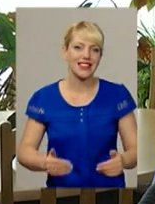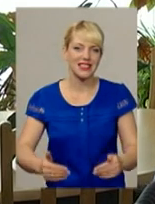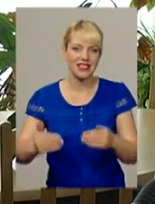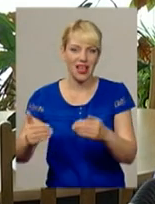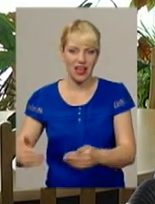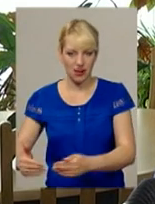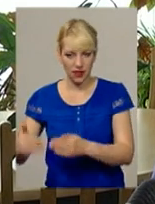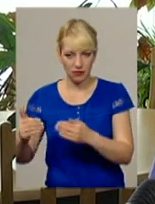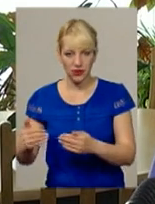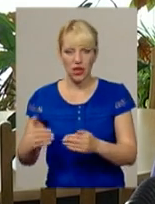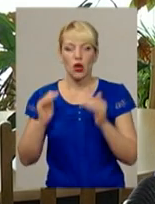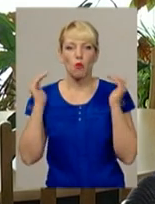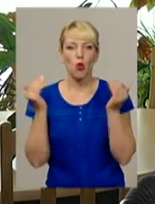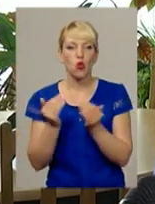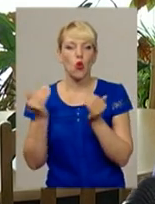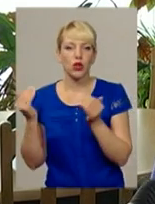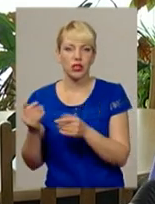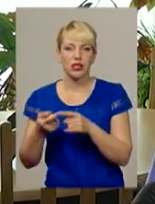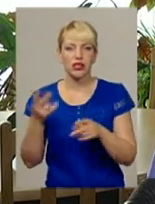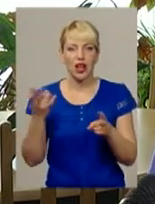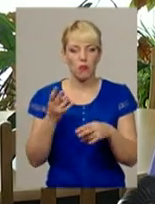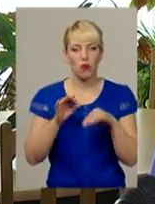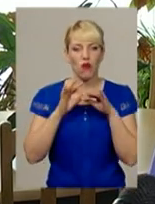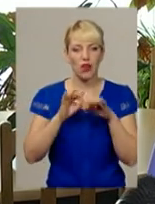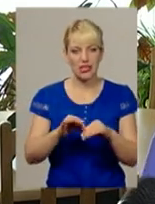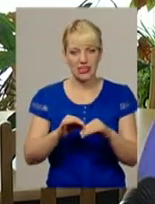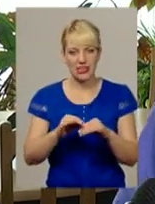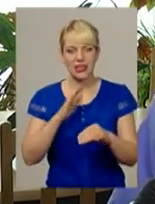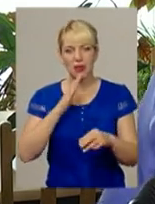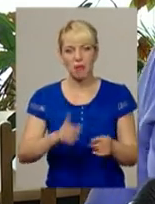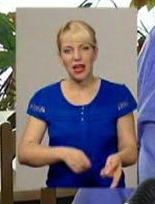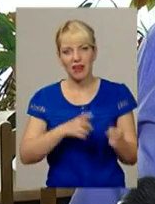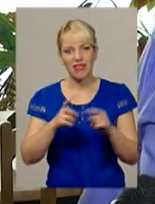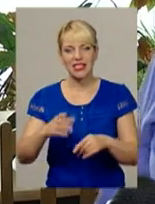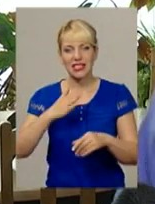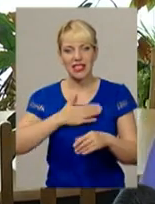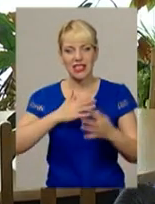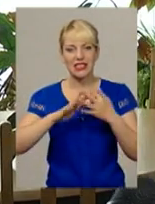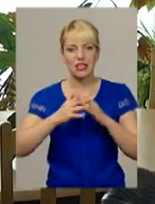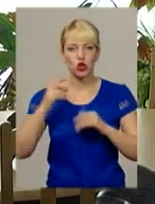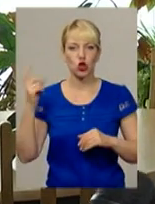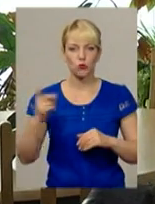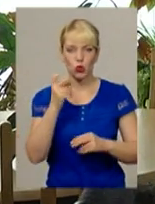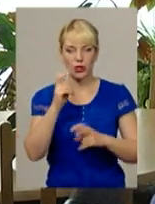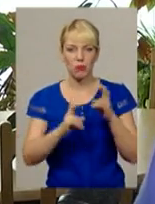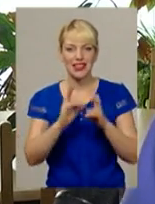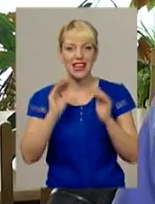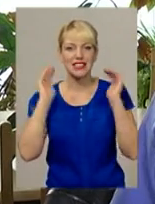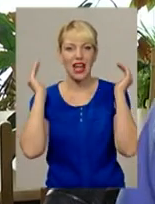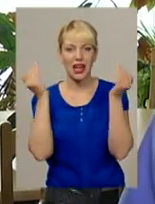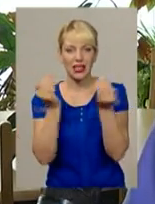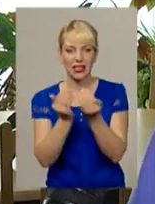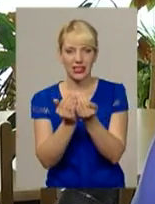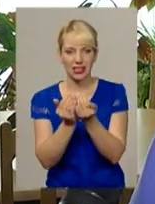блоки і так далі, перевести наші підприємства цініх підприємств на закритого типу роботи.